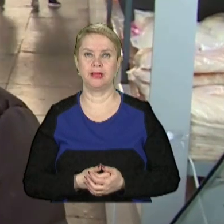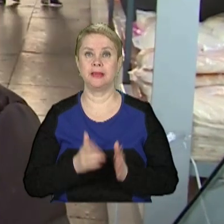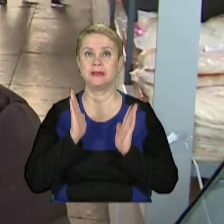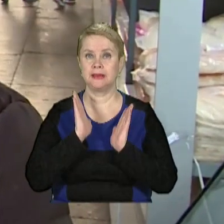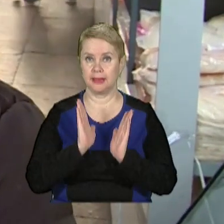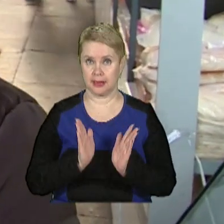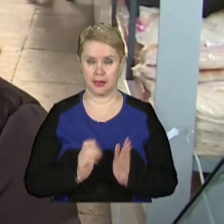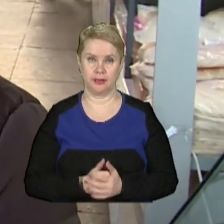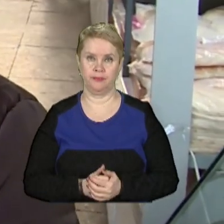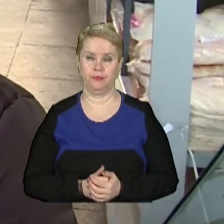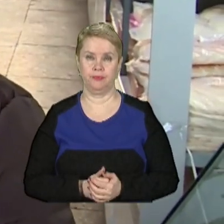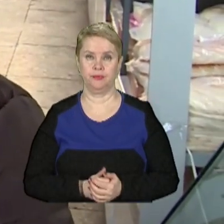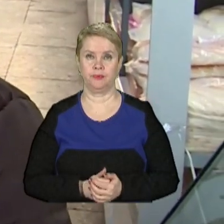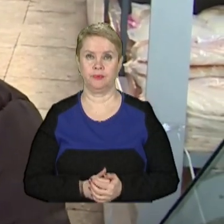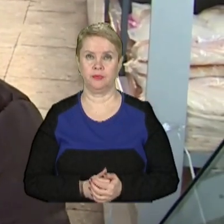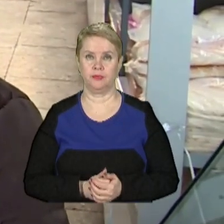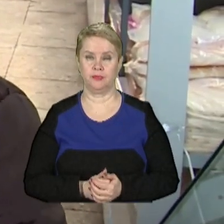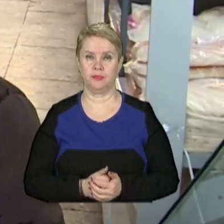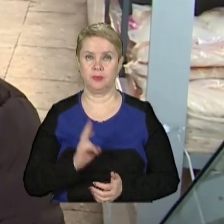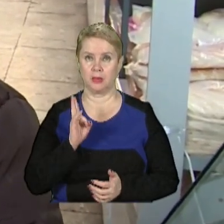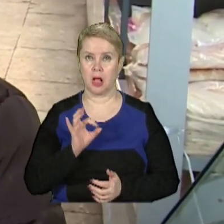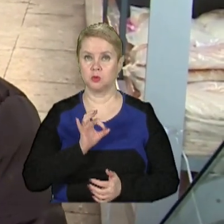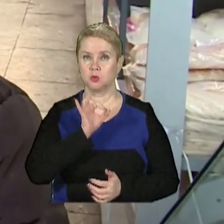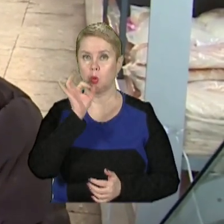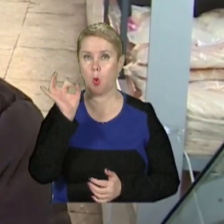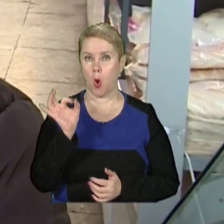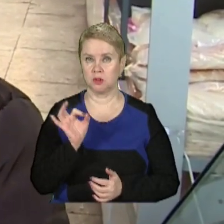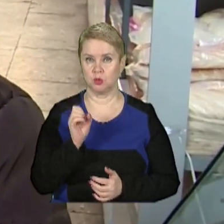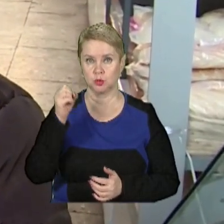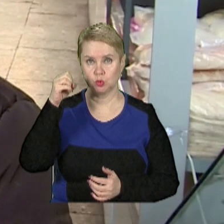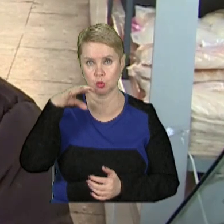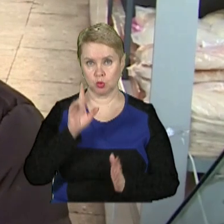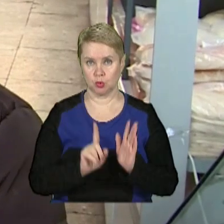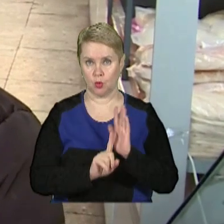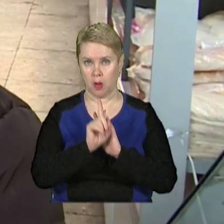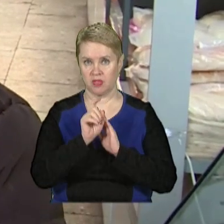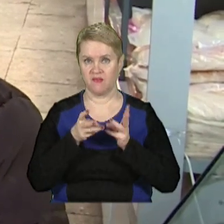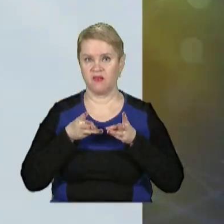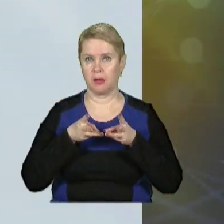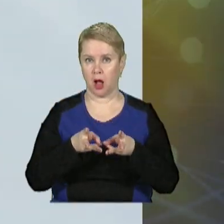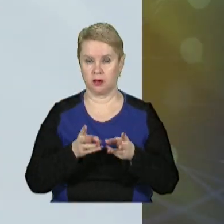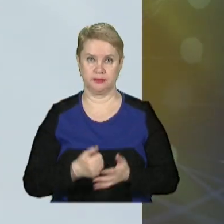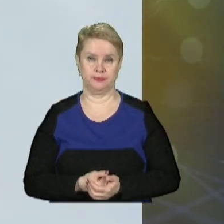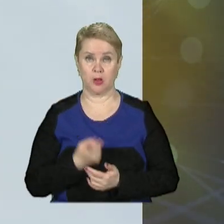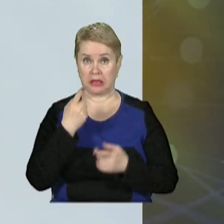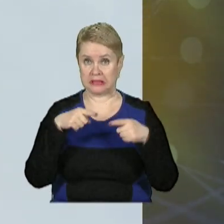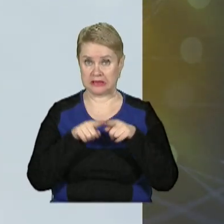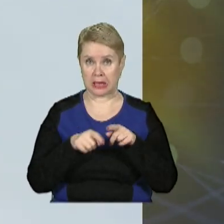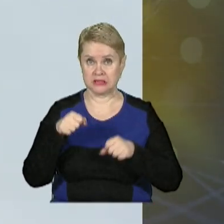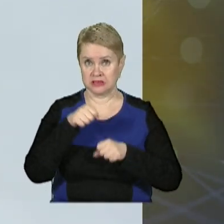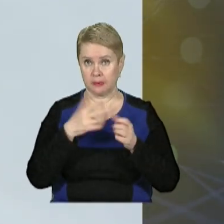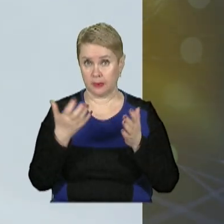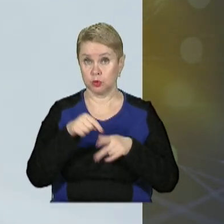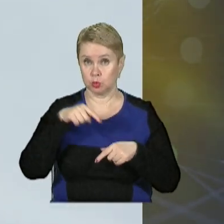тільки на сході сонця починаємо випікати. Один такий заміс